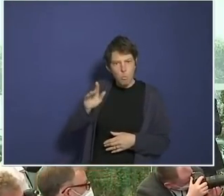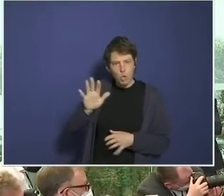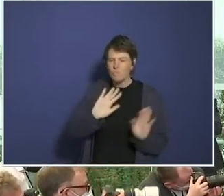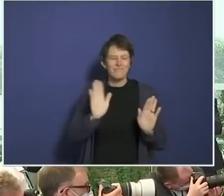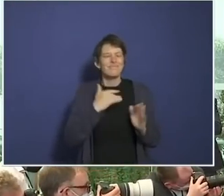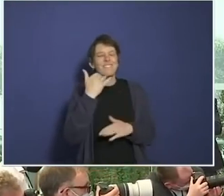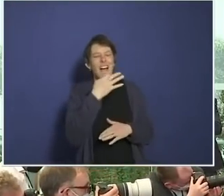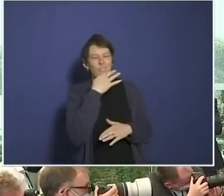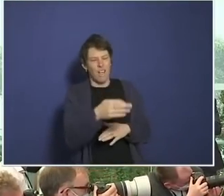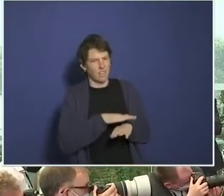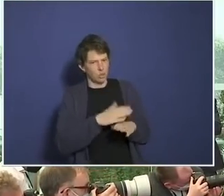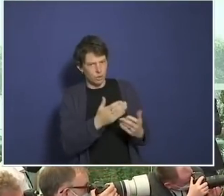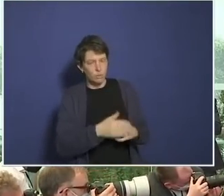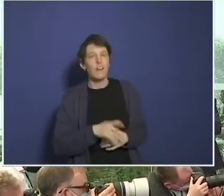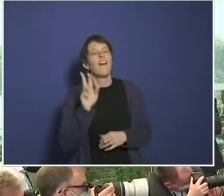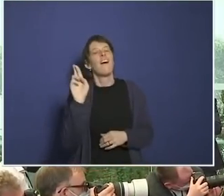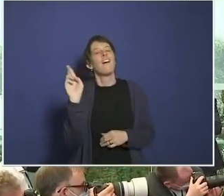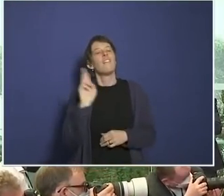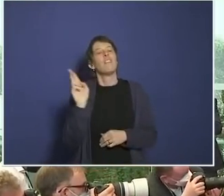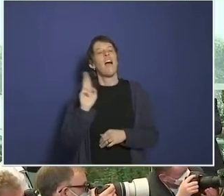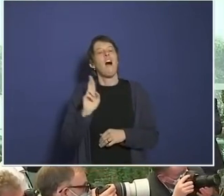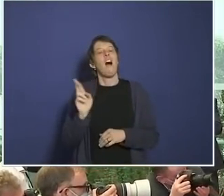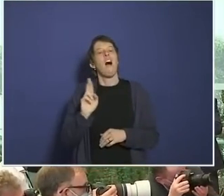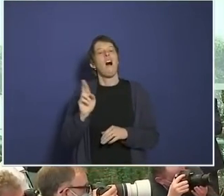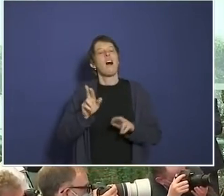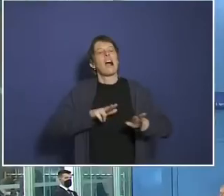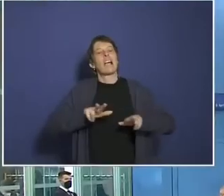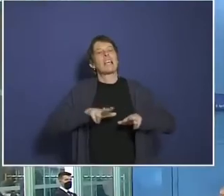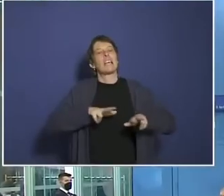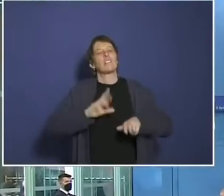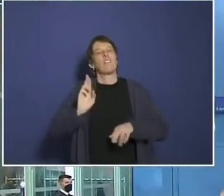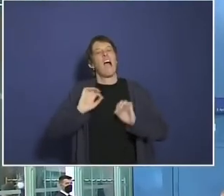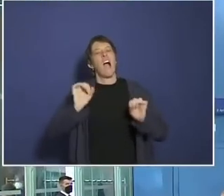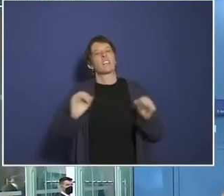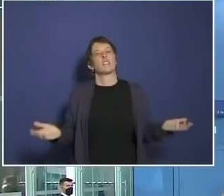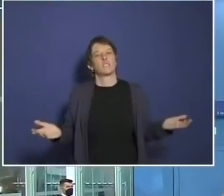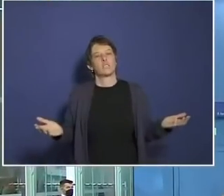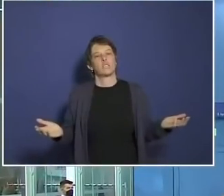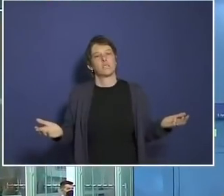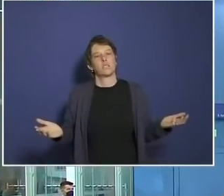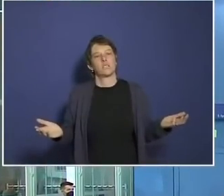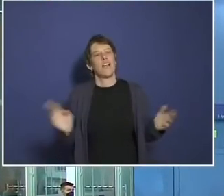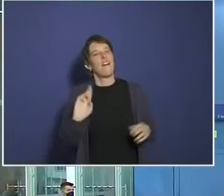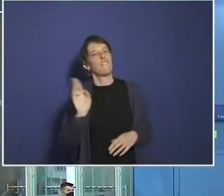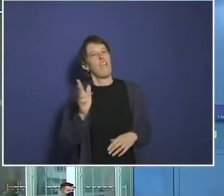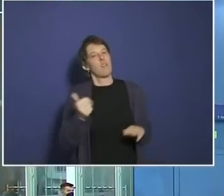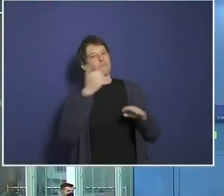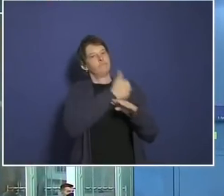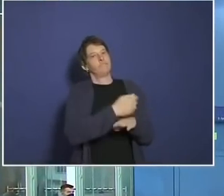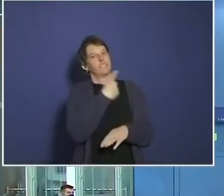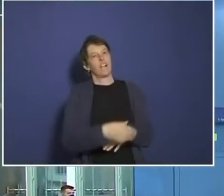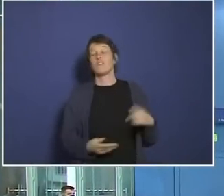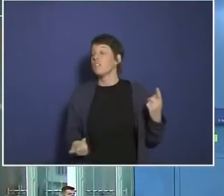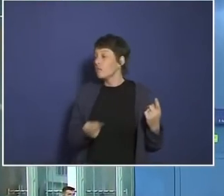Nachfrage. Herr Lauterbach, wer regiert eigentlich jetzt in der Corona-Politik? Die Ampel regiert und der Bundestag erlässt Gesetze. Sollte man